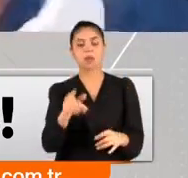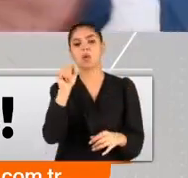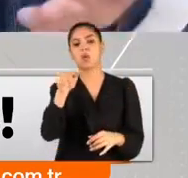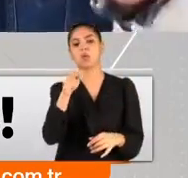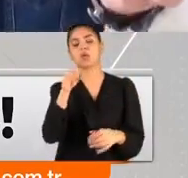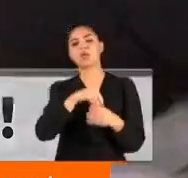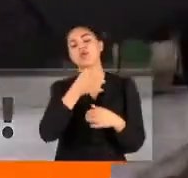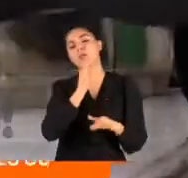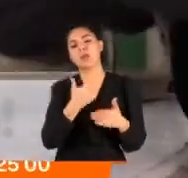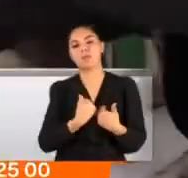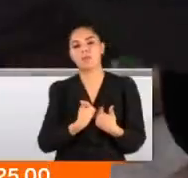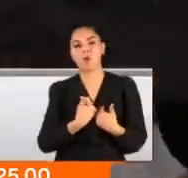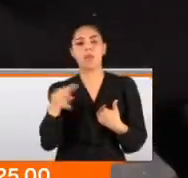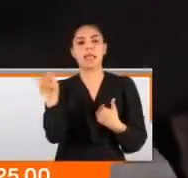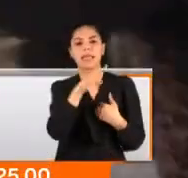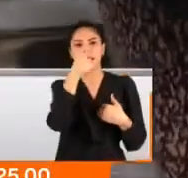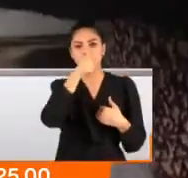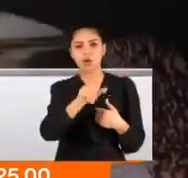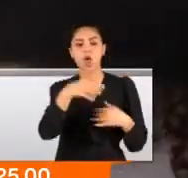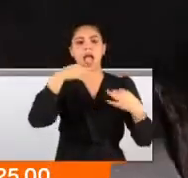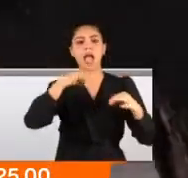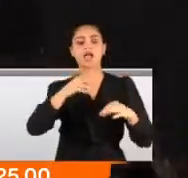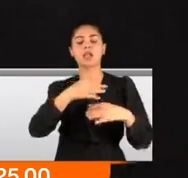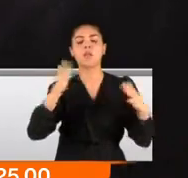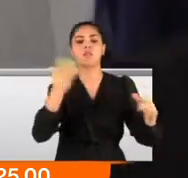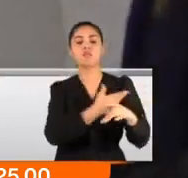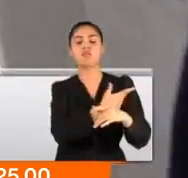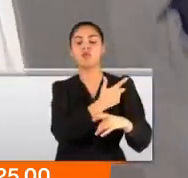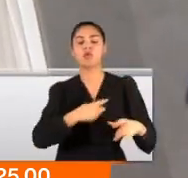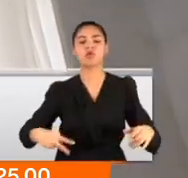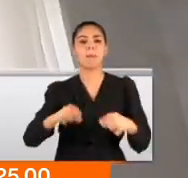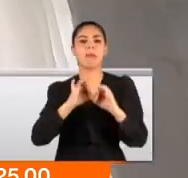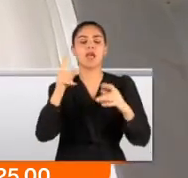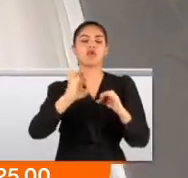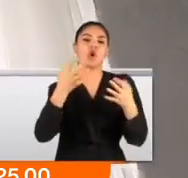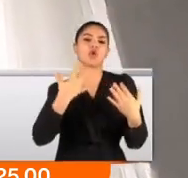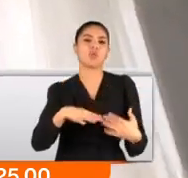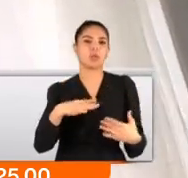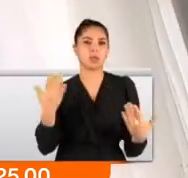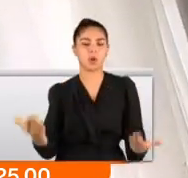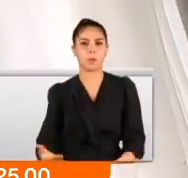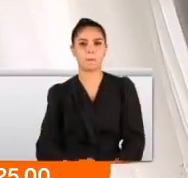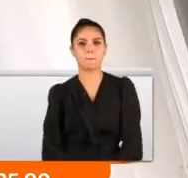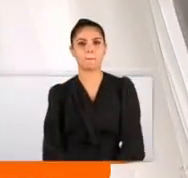Ama onun için de Allah var yukarıda bilmiyoruz. İki köyde Eskişehir Büyükşehir Belediyesi'nden sorunlarını çözmesini bekliyor.